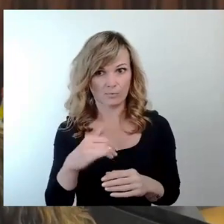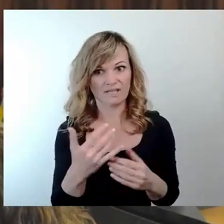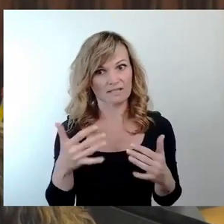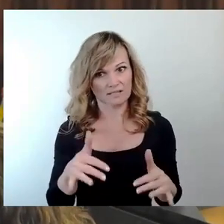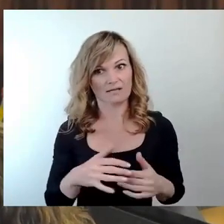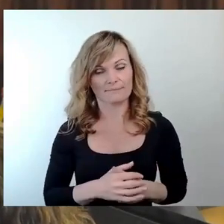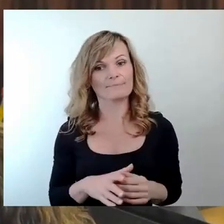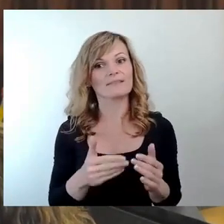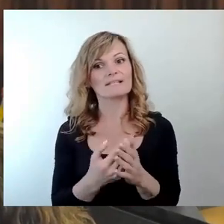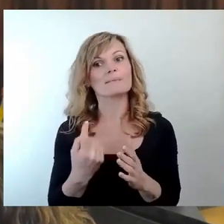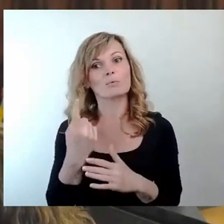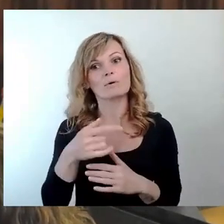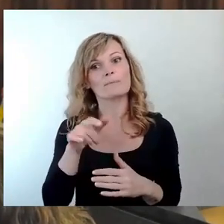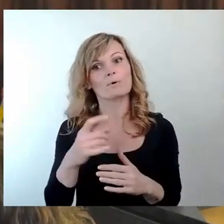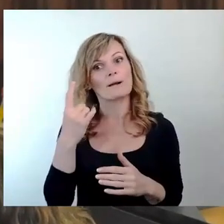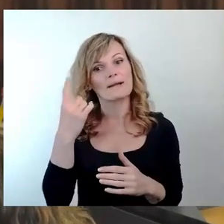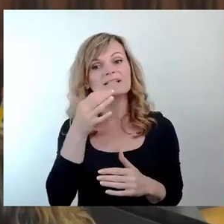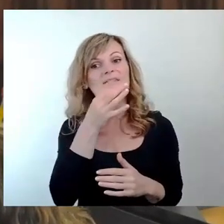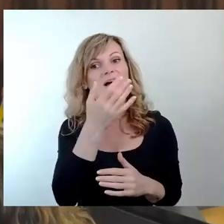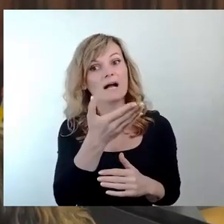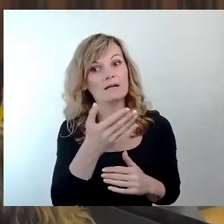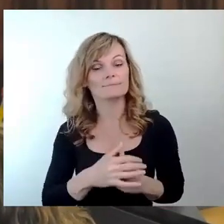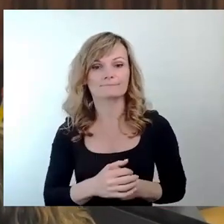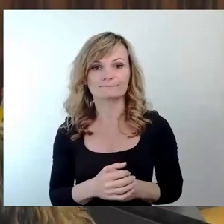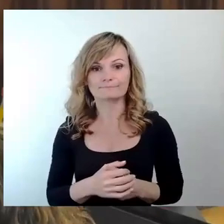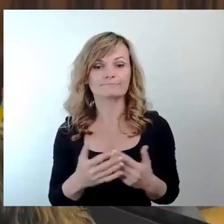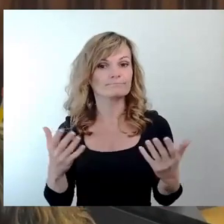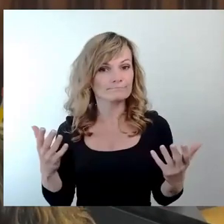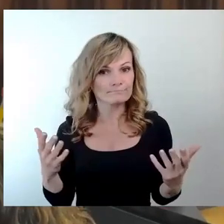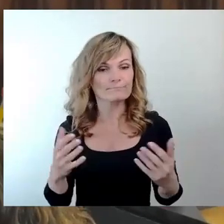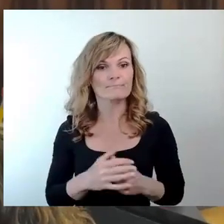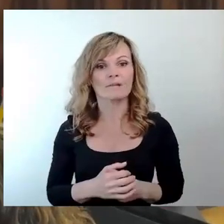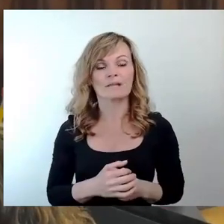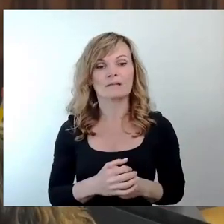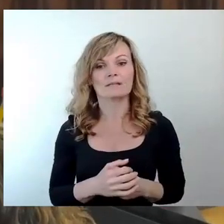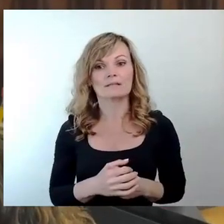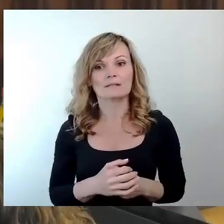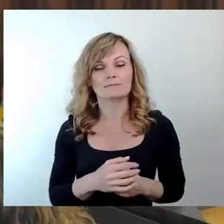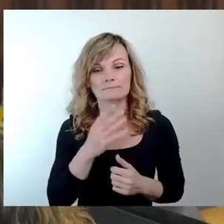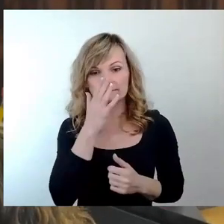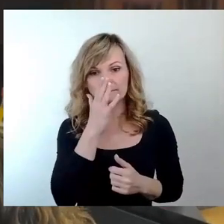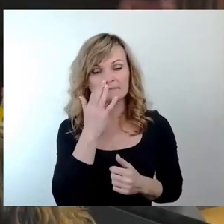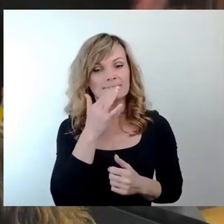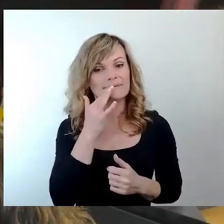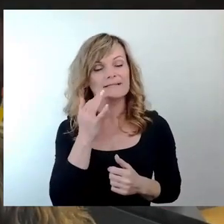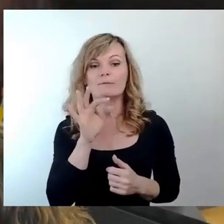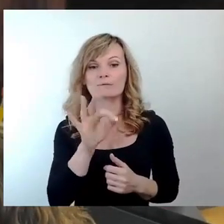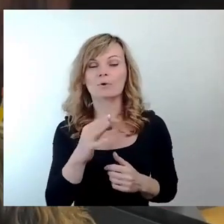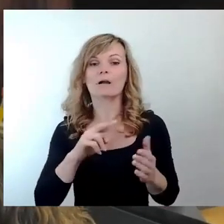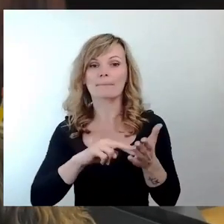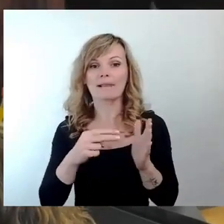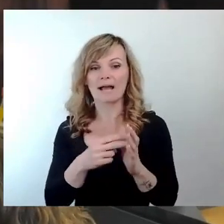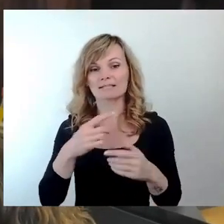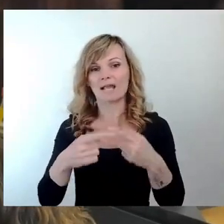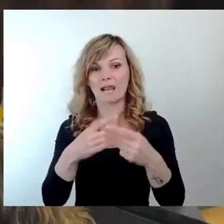Oberbürgermeister, ausdrücklich den Oberbürgermeister, ob er für die geplante Laufzeit der